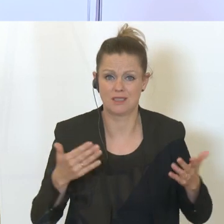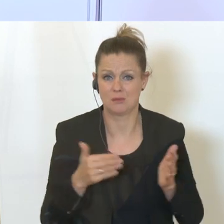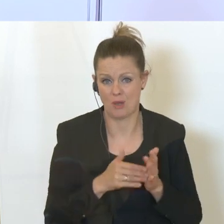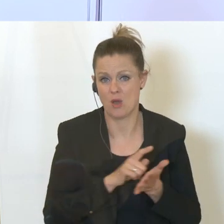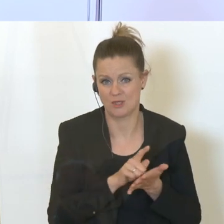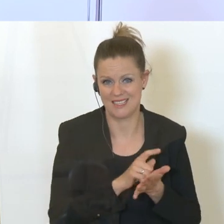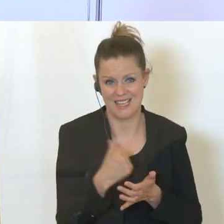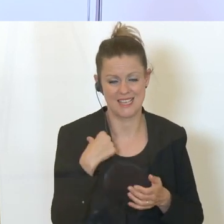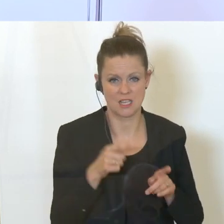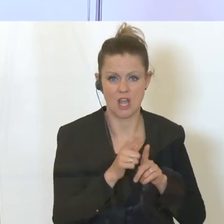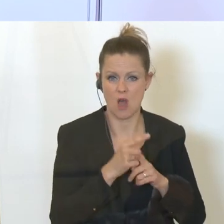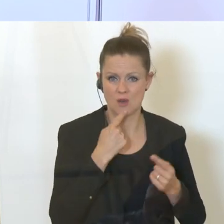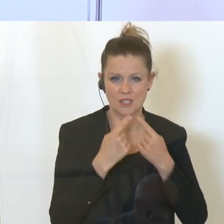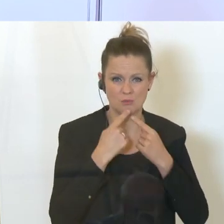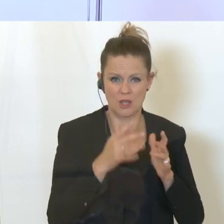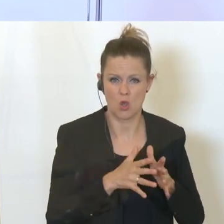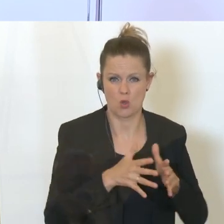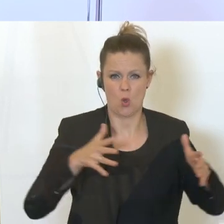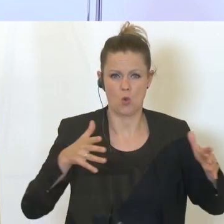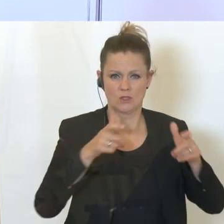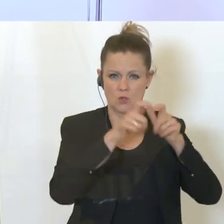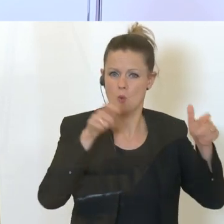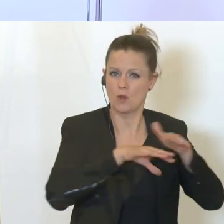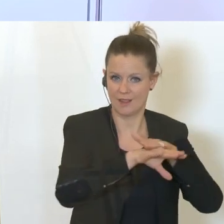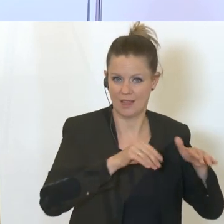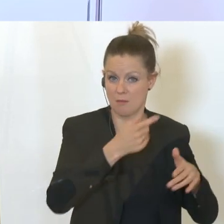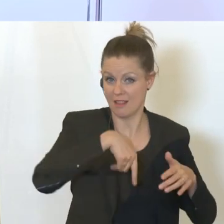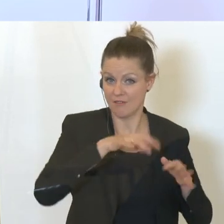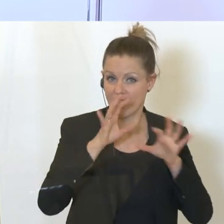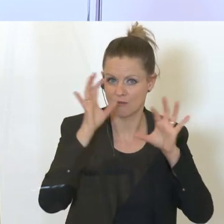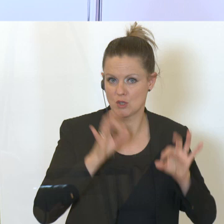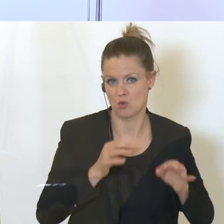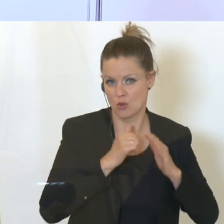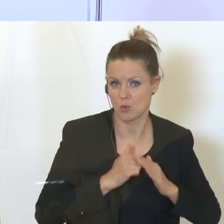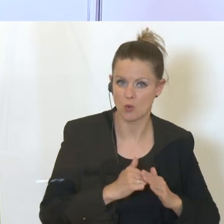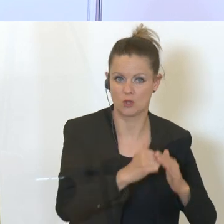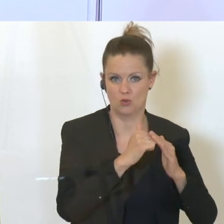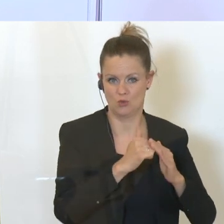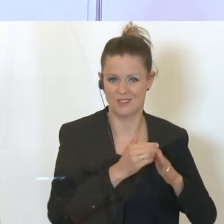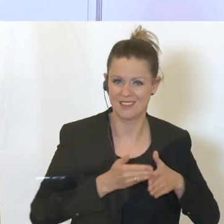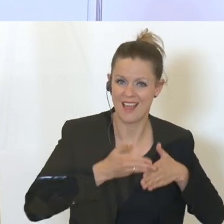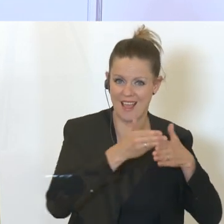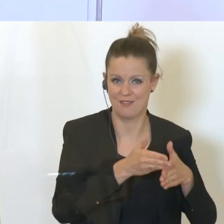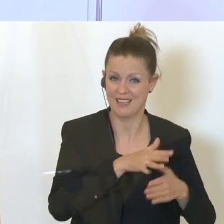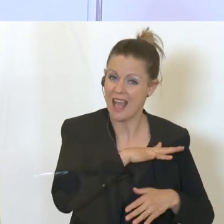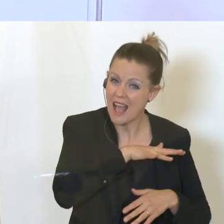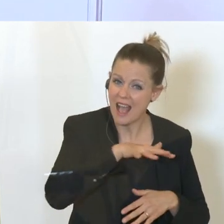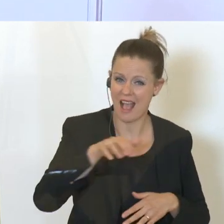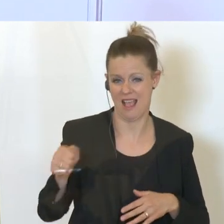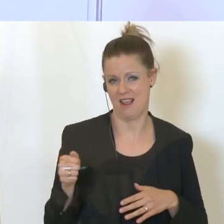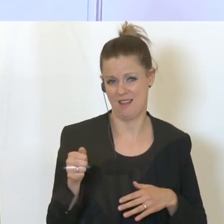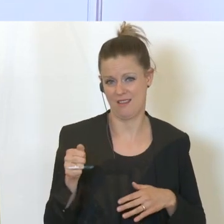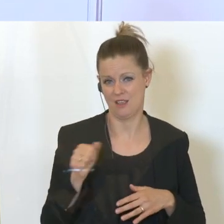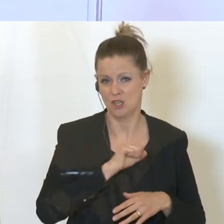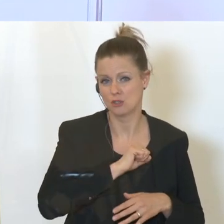gestern ein Gespräch mit einem größeren Unternehmer und hier versuchen wir zu unterstützen und zu helfen, damit alle möglichst